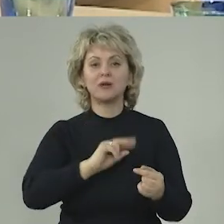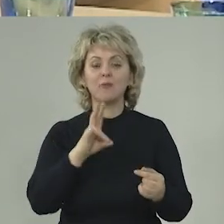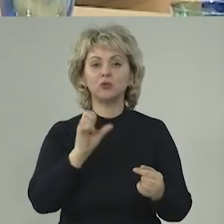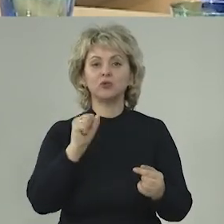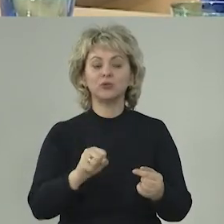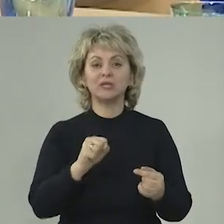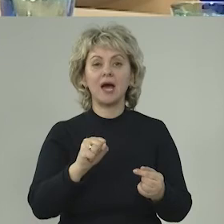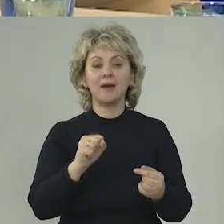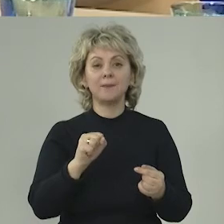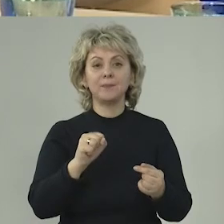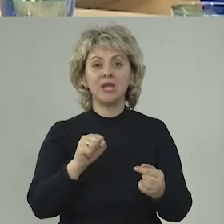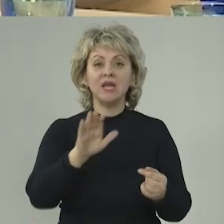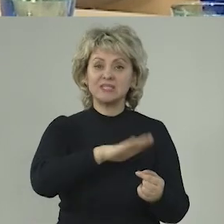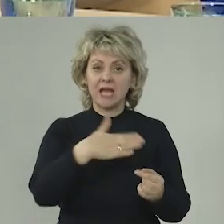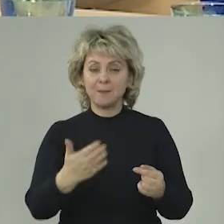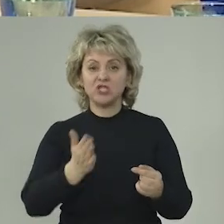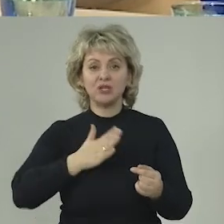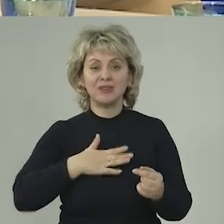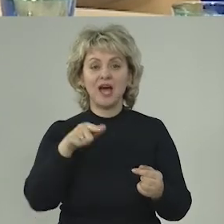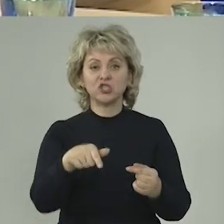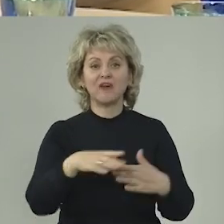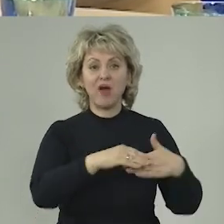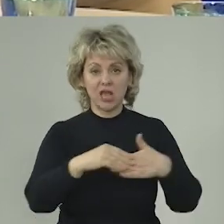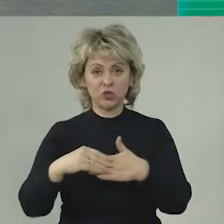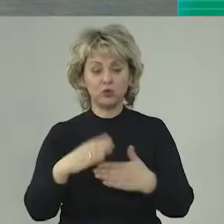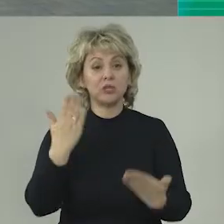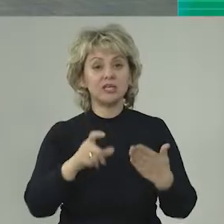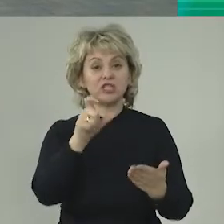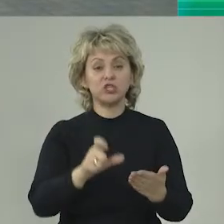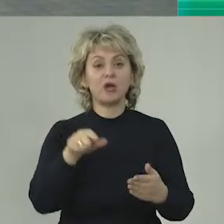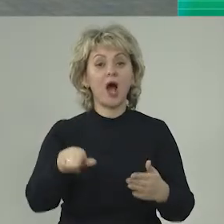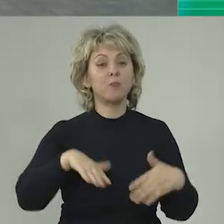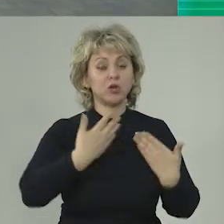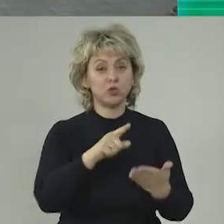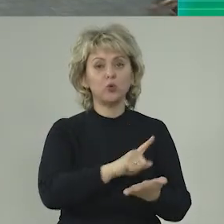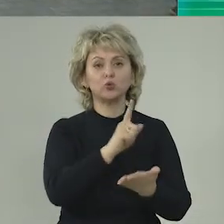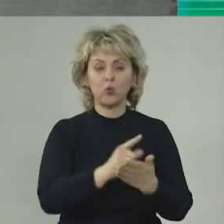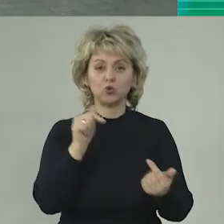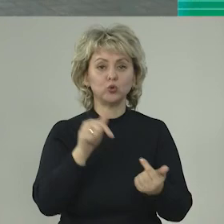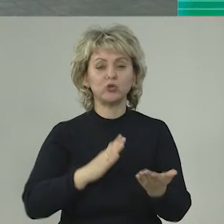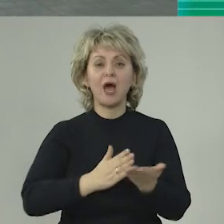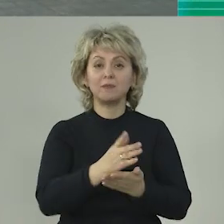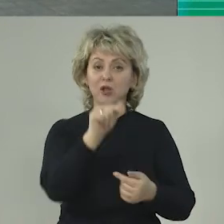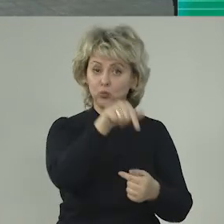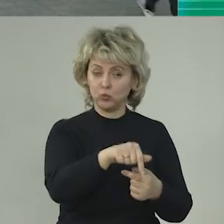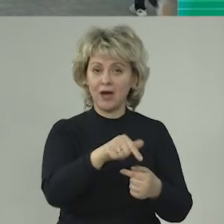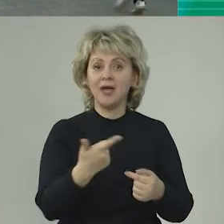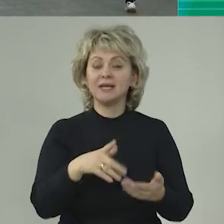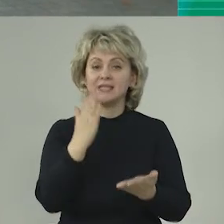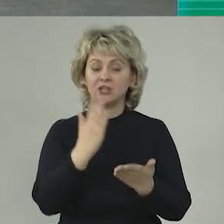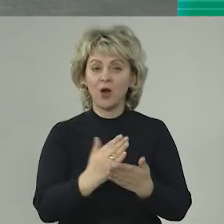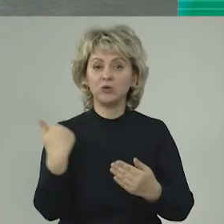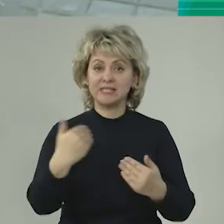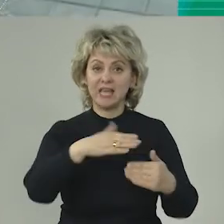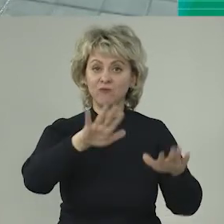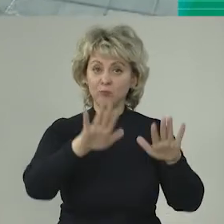взаимодействие наших волонтёров. Если человек к нему обратился, он должен точно направить его туда, где